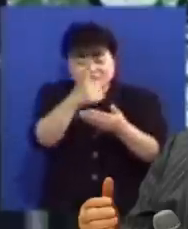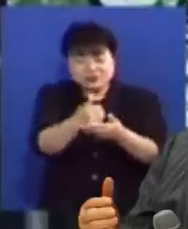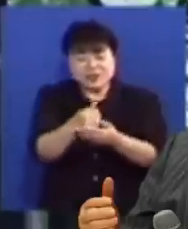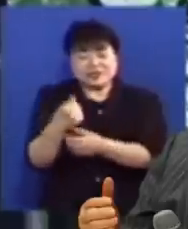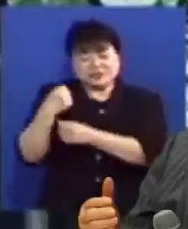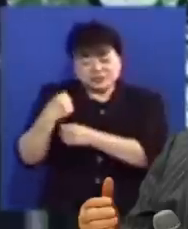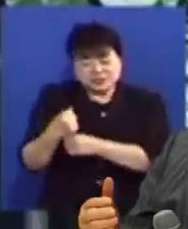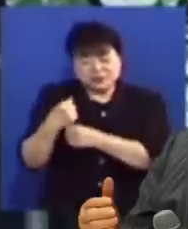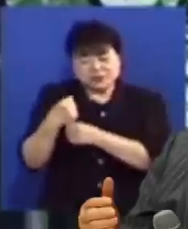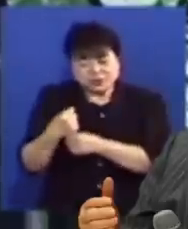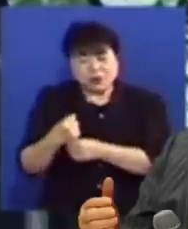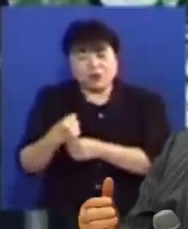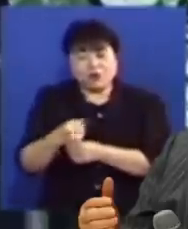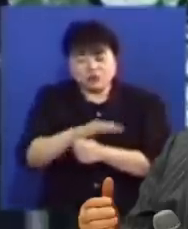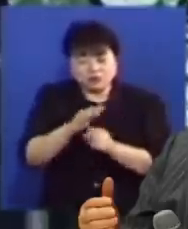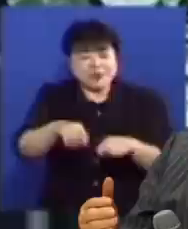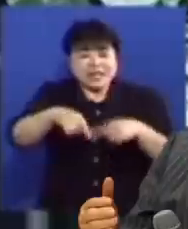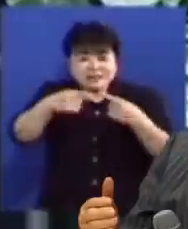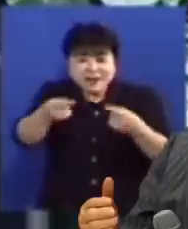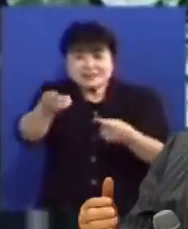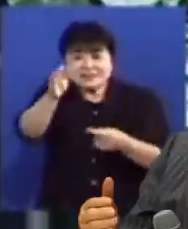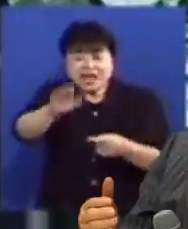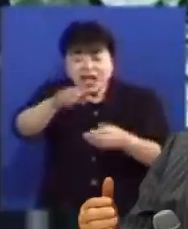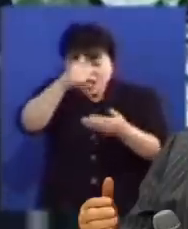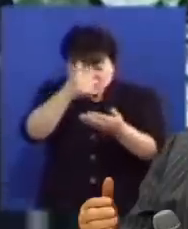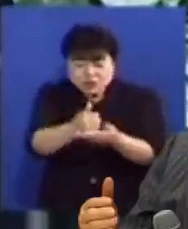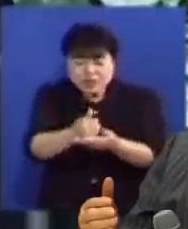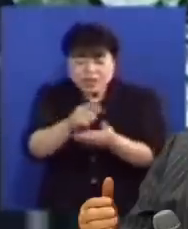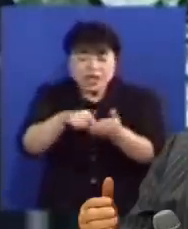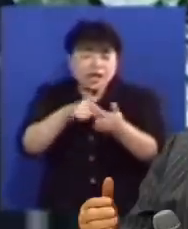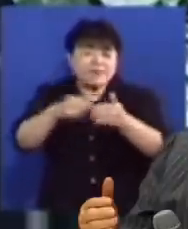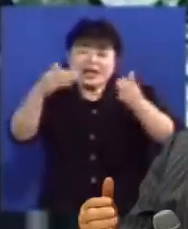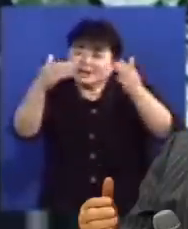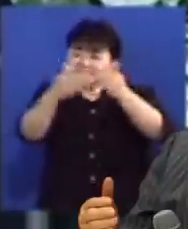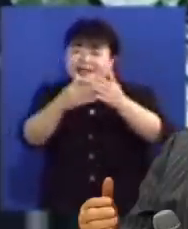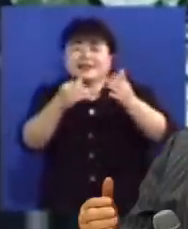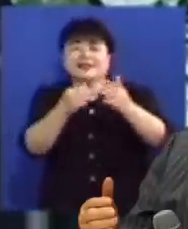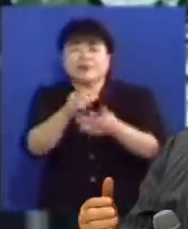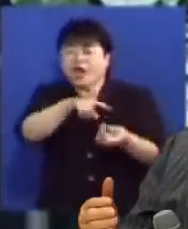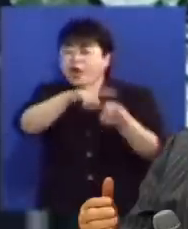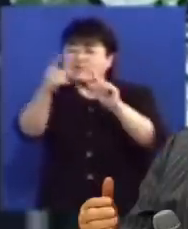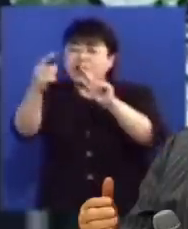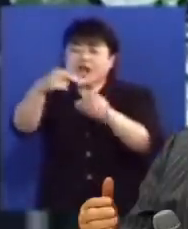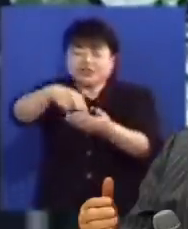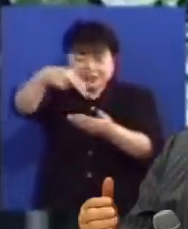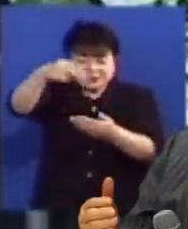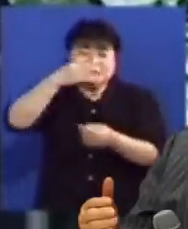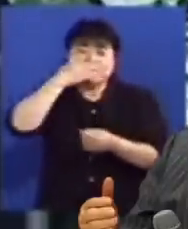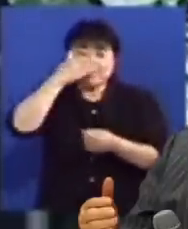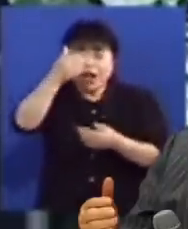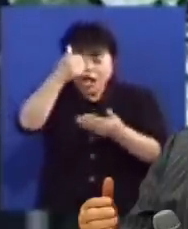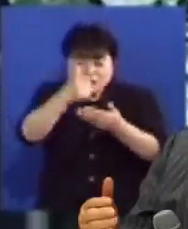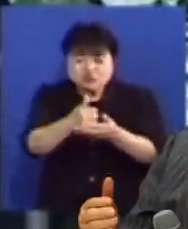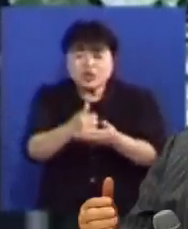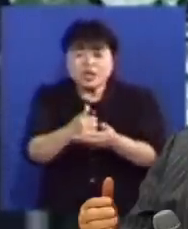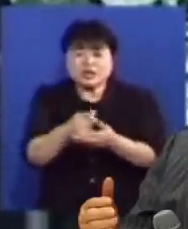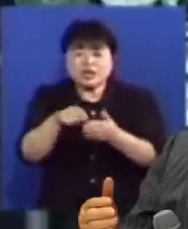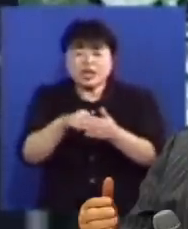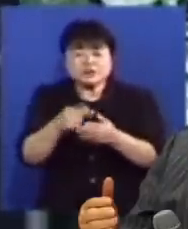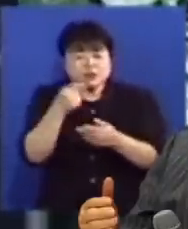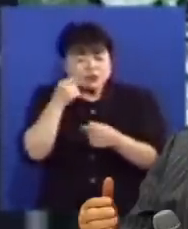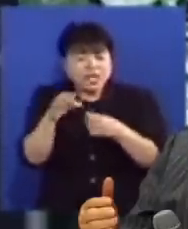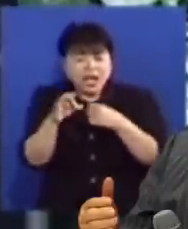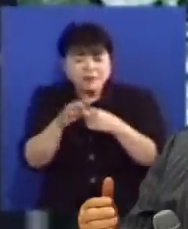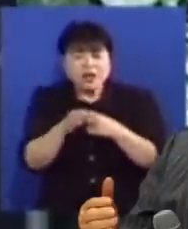짊어지고 무덤에 들어갔으나 죄를 다 청산해버리기 때문에 부활해서 성천한 것입니다 죄를 다 못 갚았으면